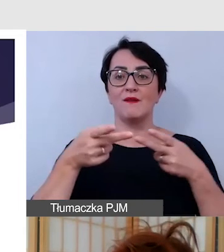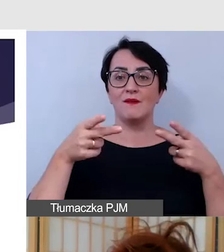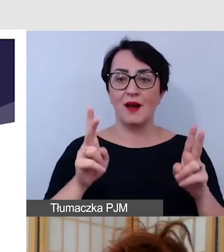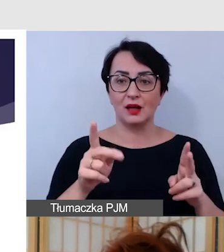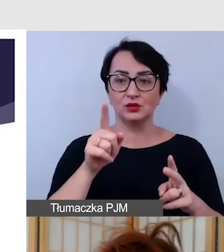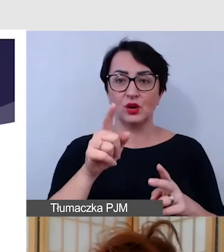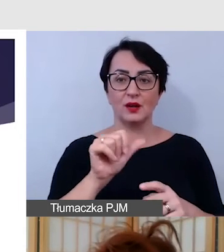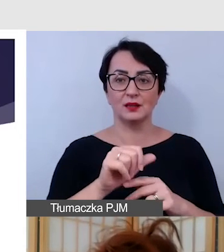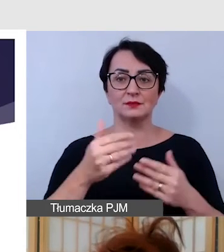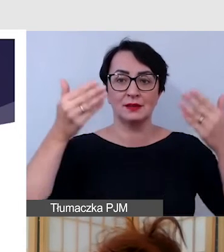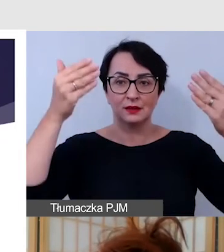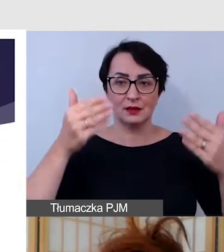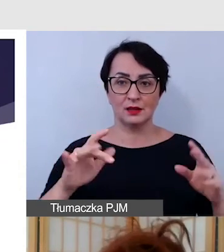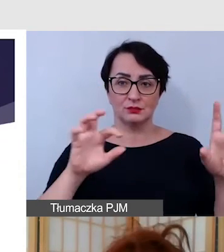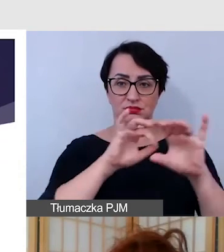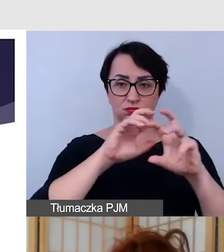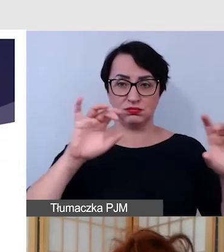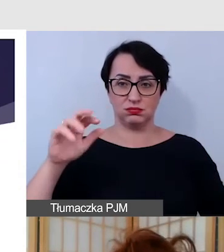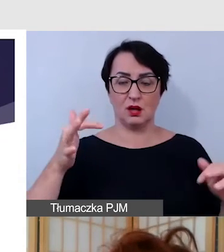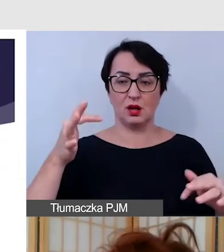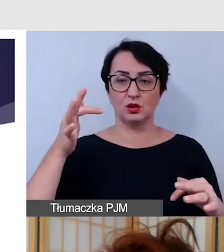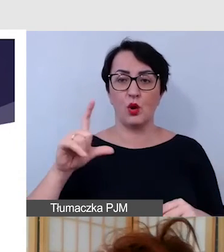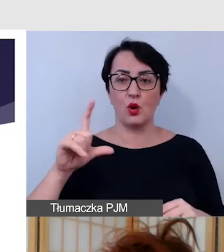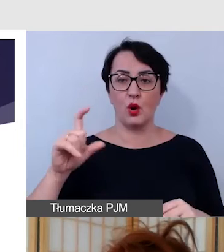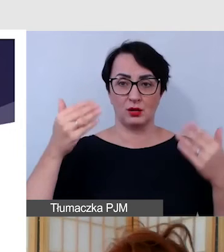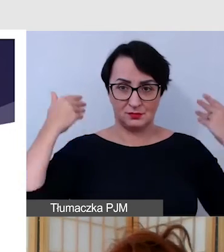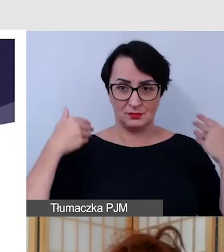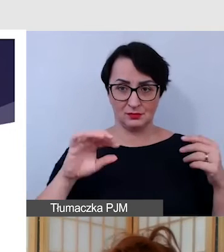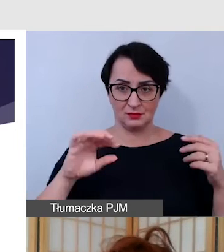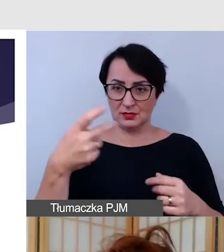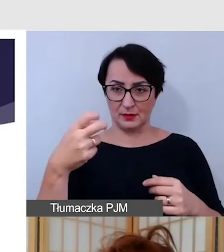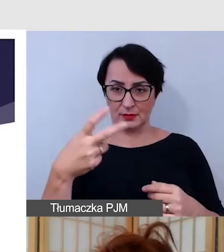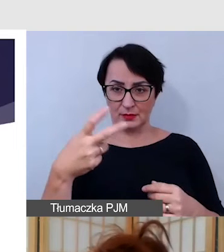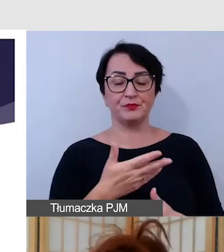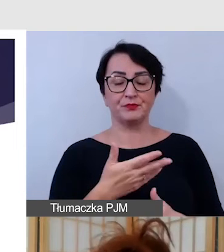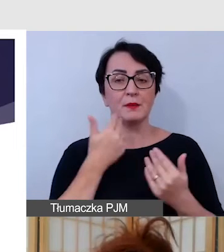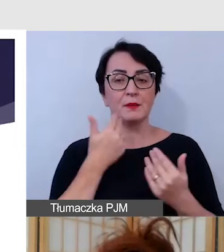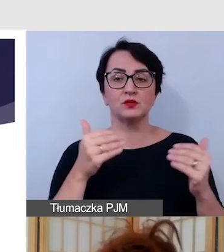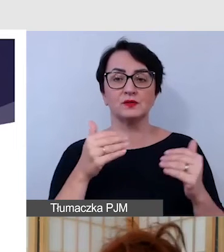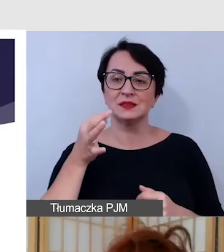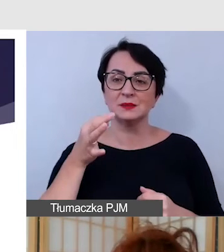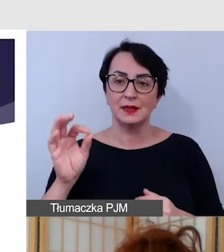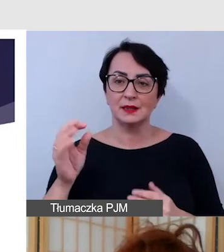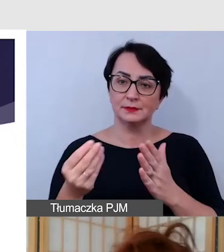umieszczone na jakimś bardzo wzorzystym tle. nie mamy możliwości dodania takiej specjalnej